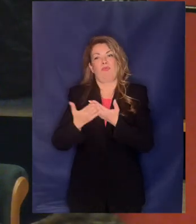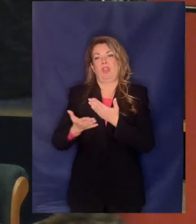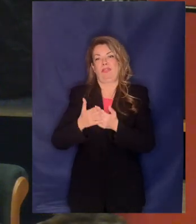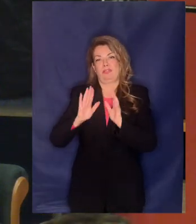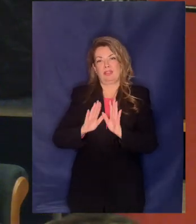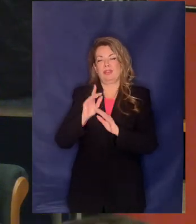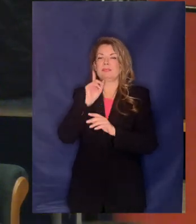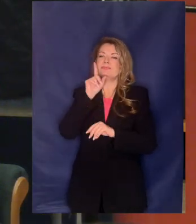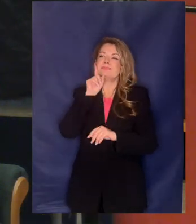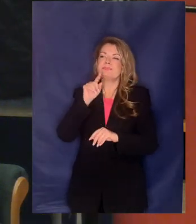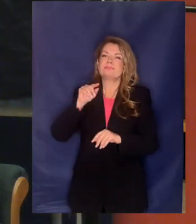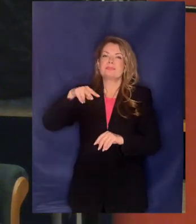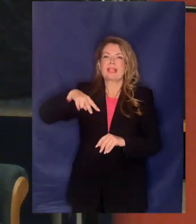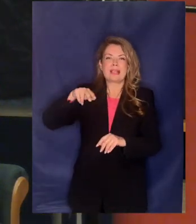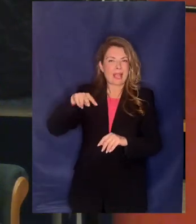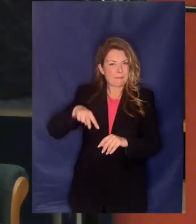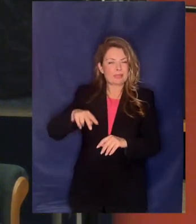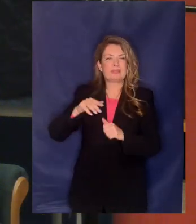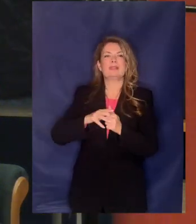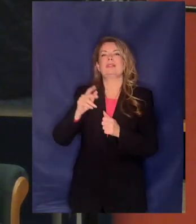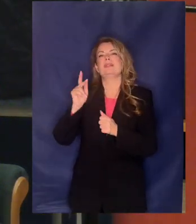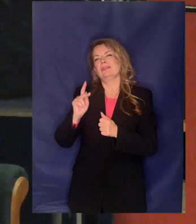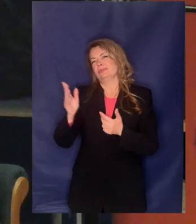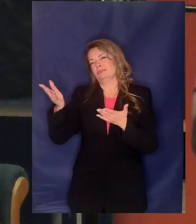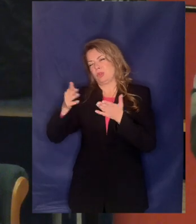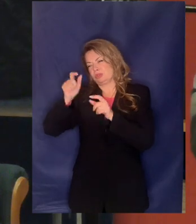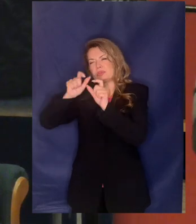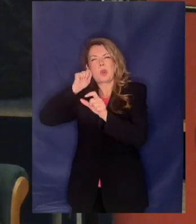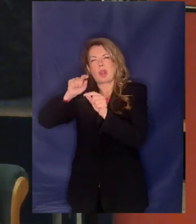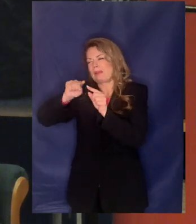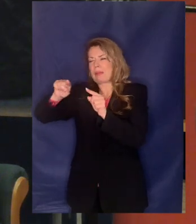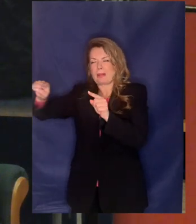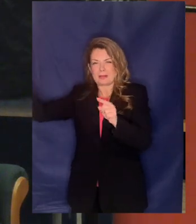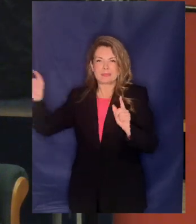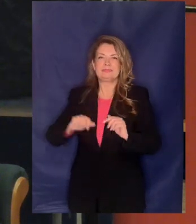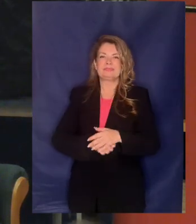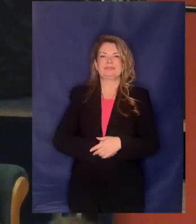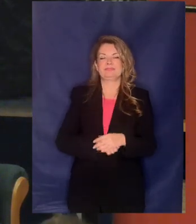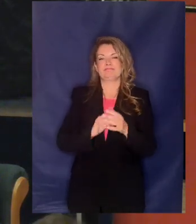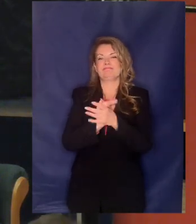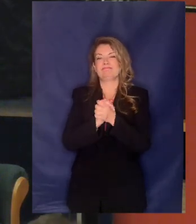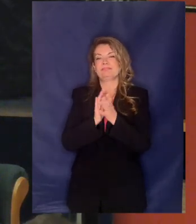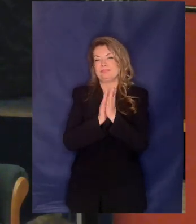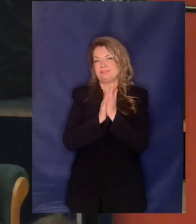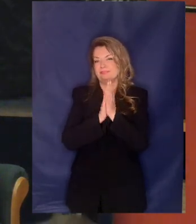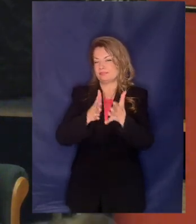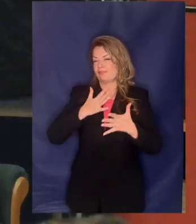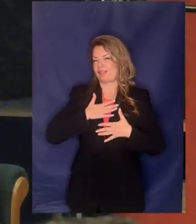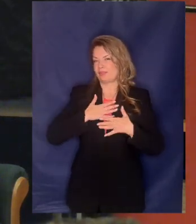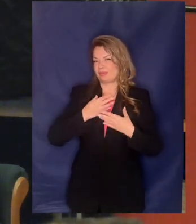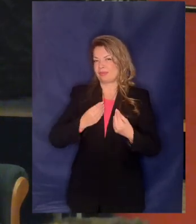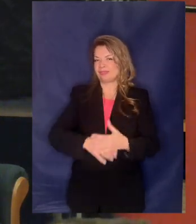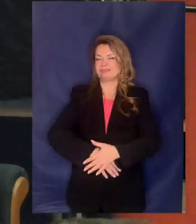Λιάπη ο Κώστας Ολοφέρης και άλλα που δεν σας ευχαριστώ πολύ